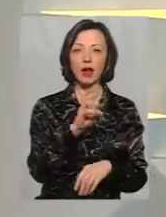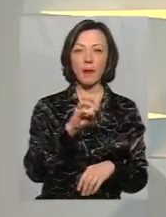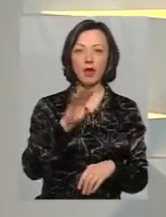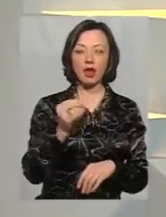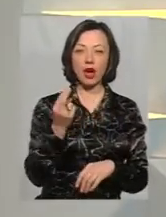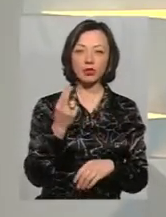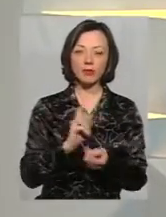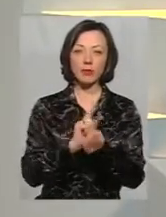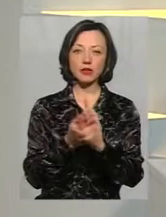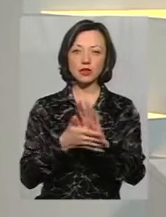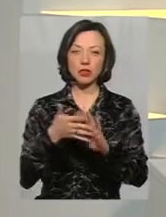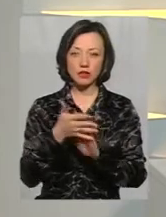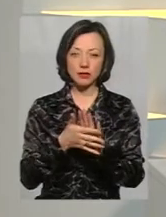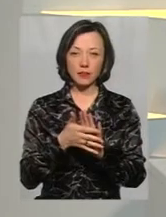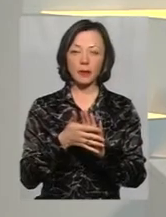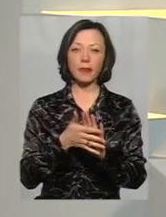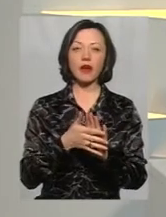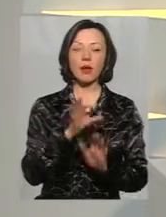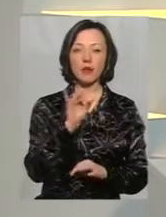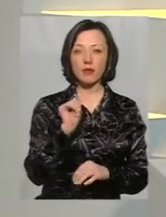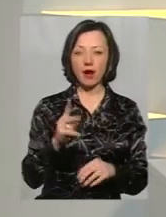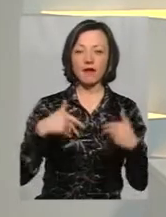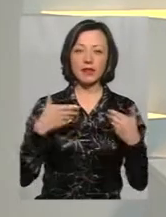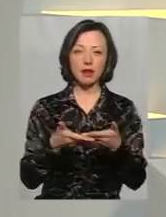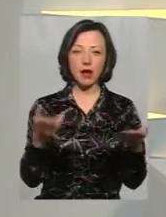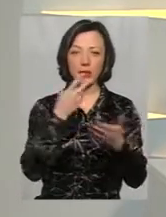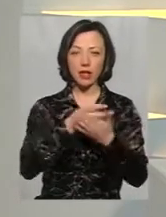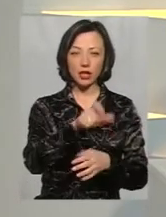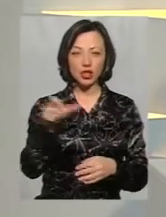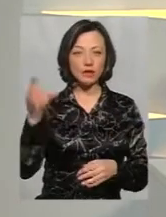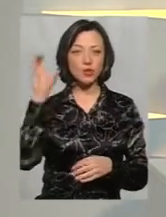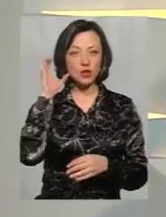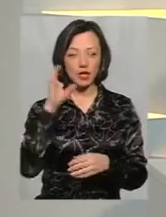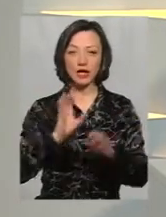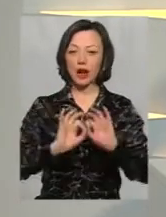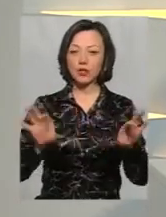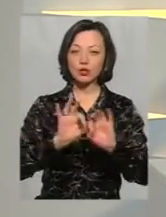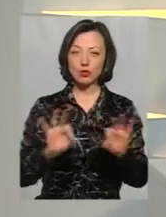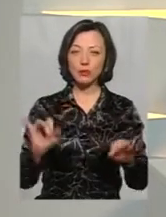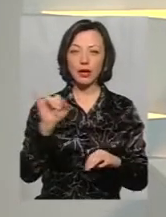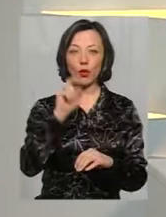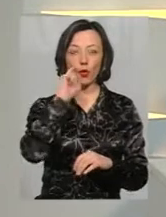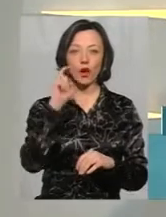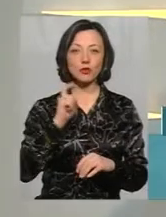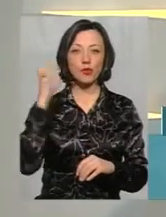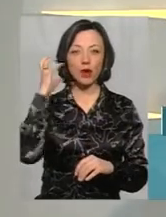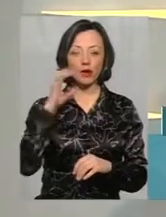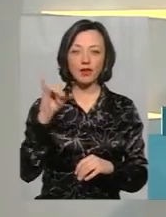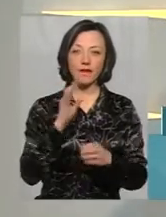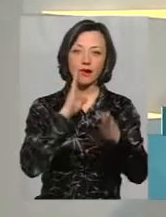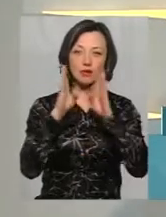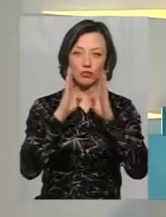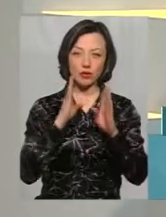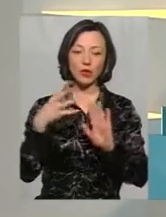Ольга Рибак перекладає на мову жестів. Вітаємо і глядачів, слухачів, тому що транслюємось ми і на українському радіо, і у